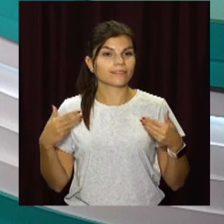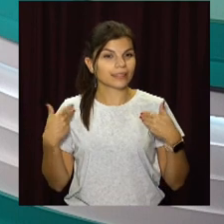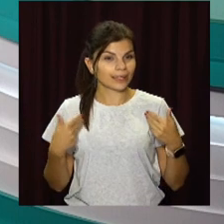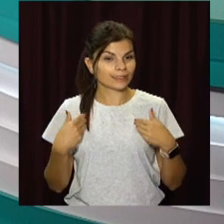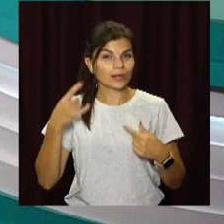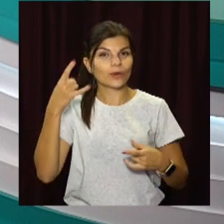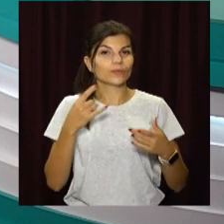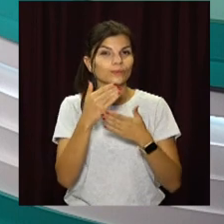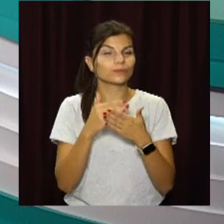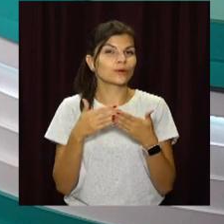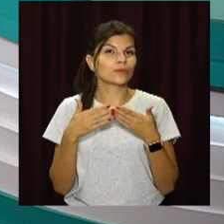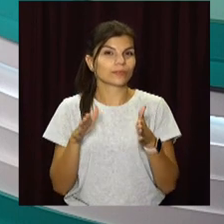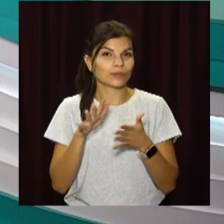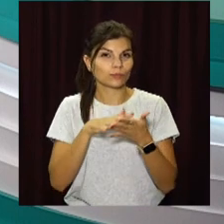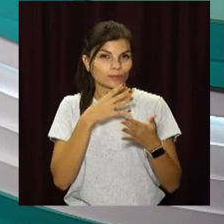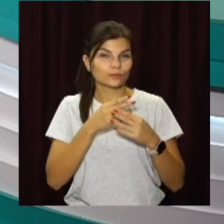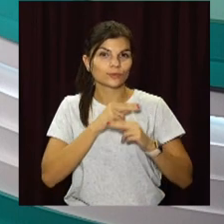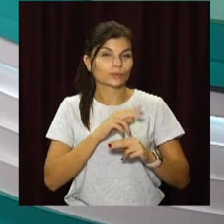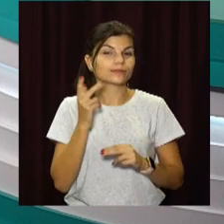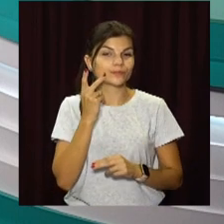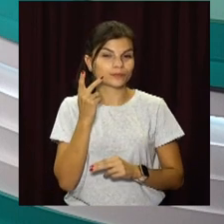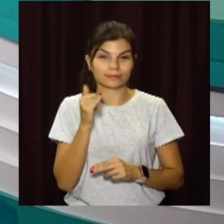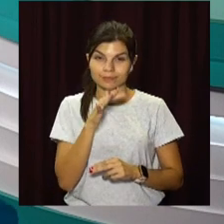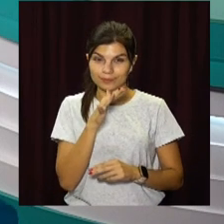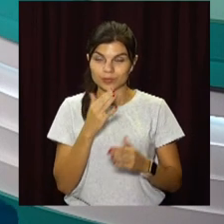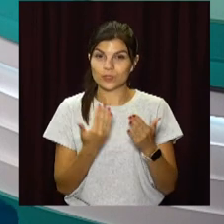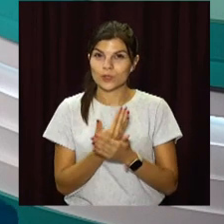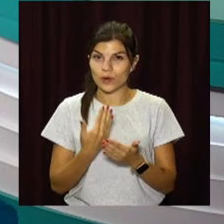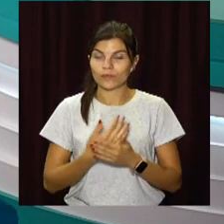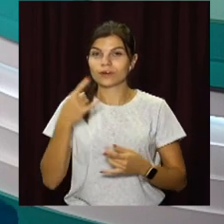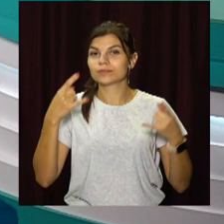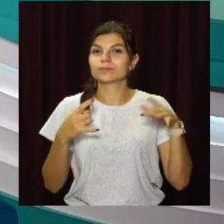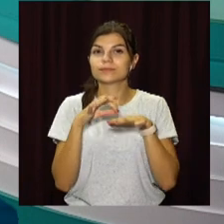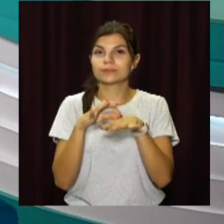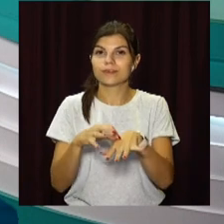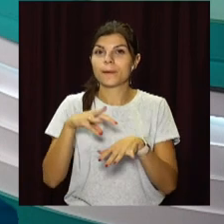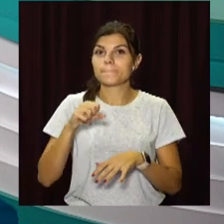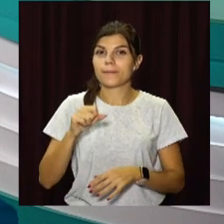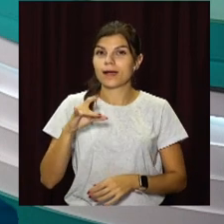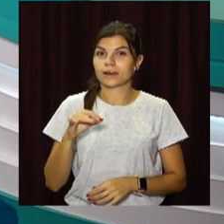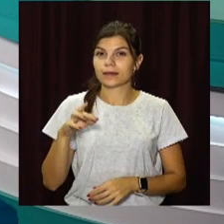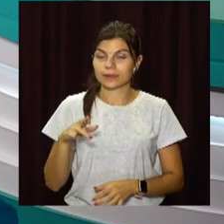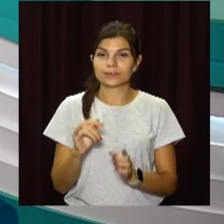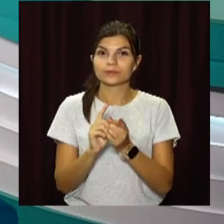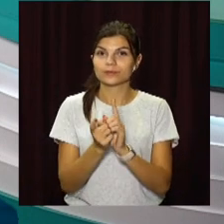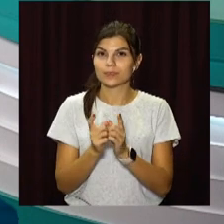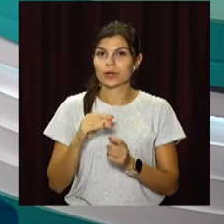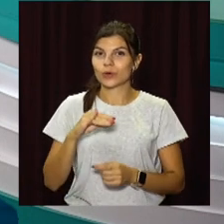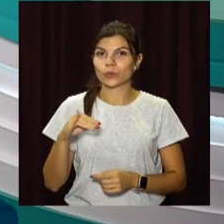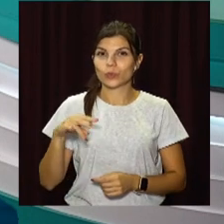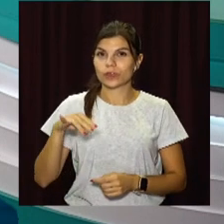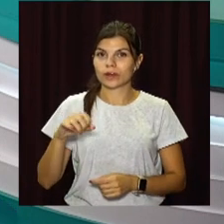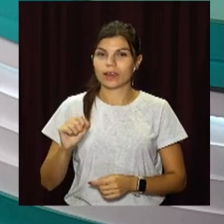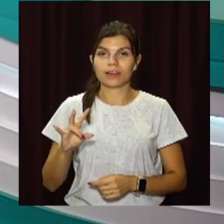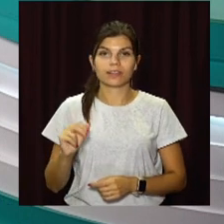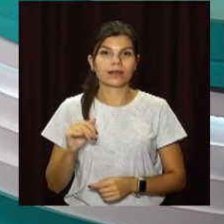Вітаю, відкритий продовжує свою роботу, як завжди о цій пері новини. Для вас працюють Марія Требушенко та сурдоперекладачка